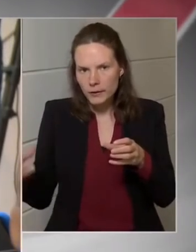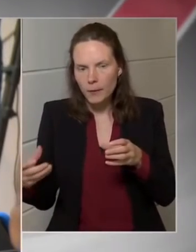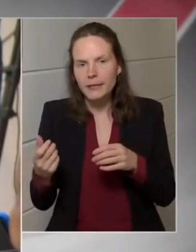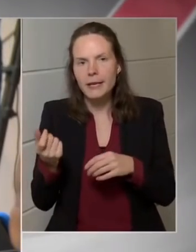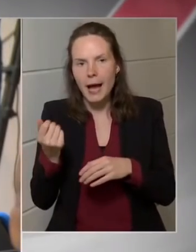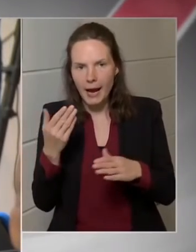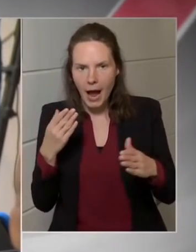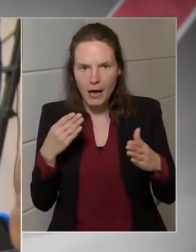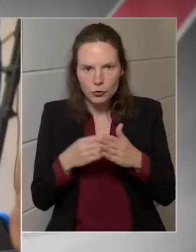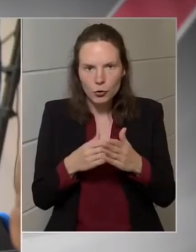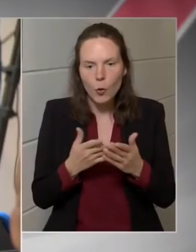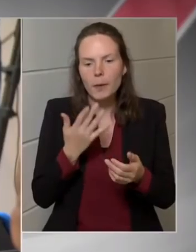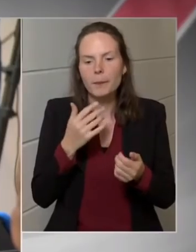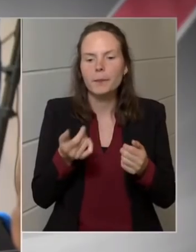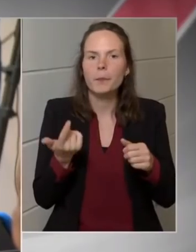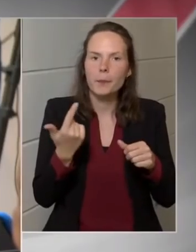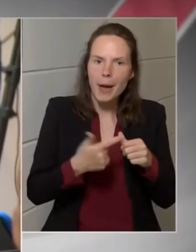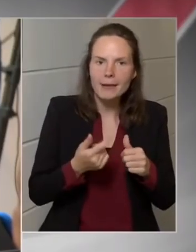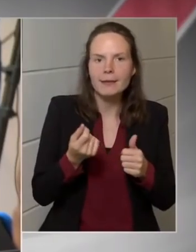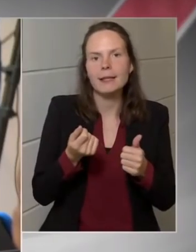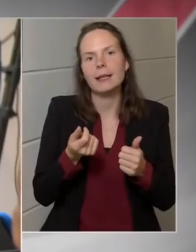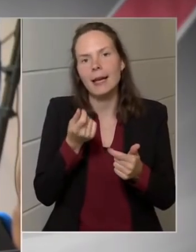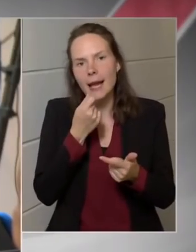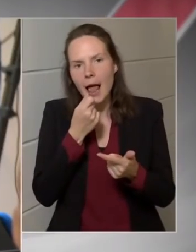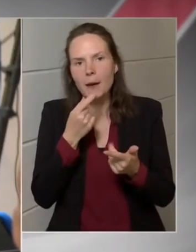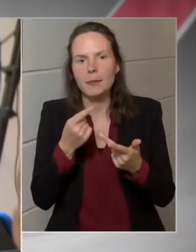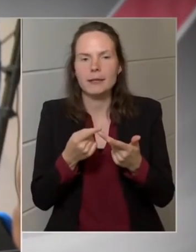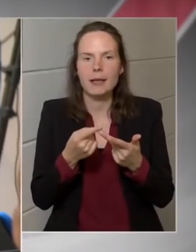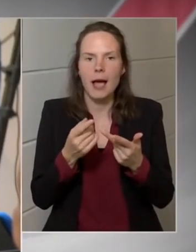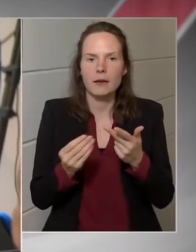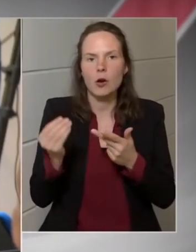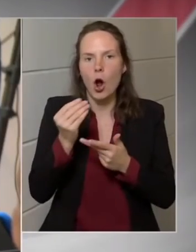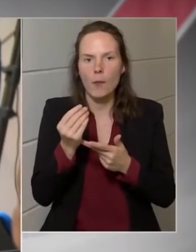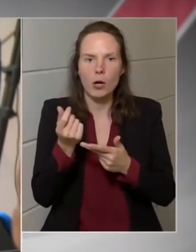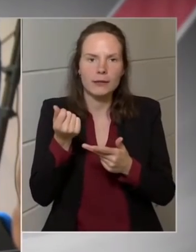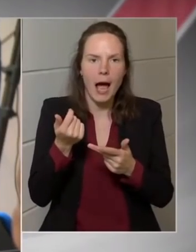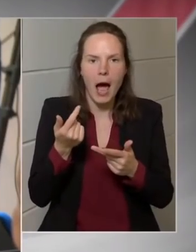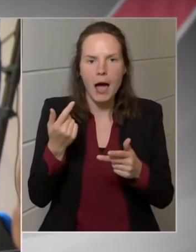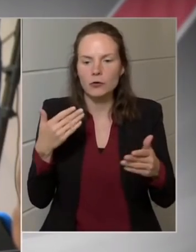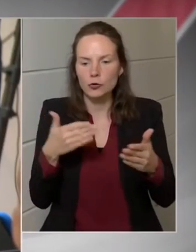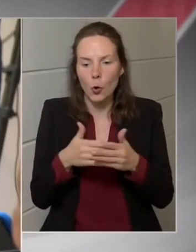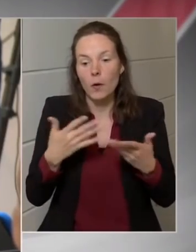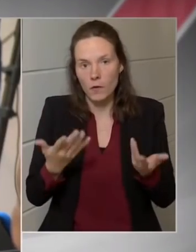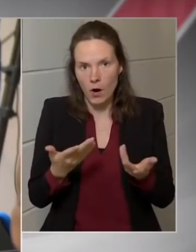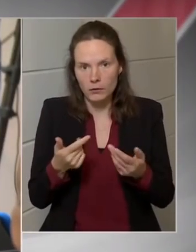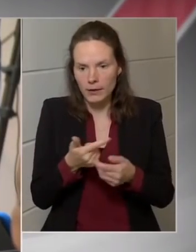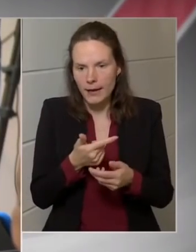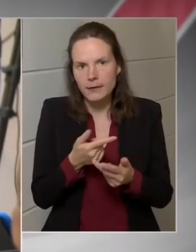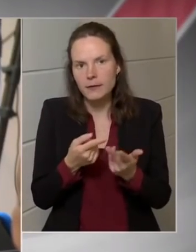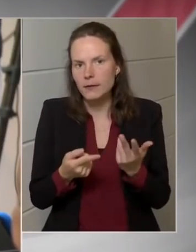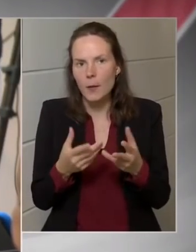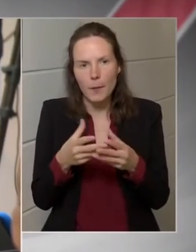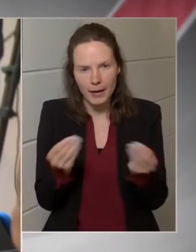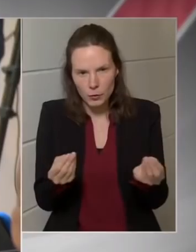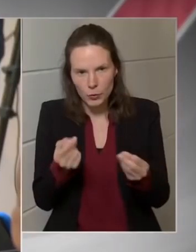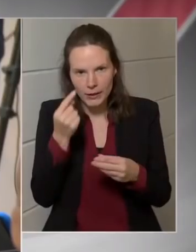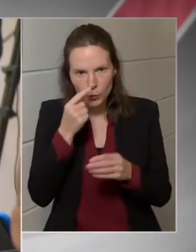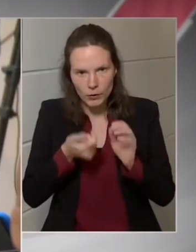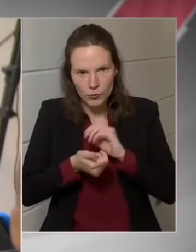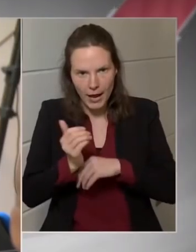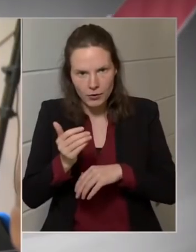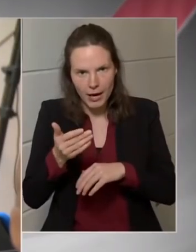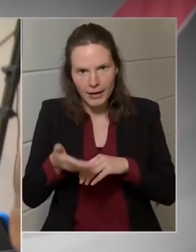dátumot, és ezáltal, hogy bevezetik, automatikusan meghosszabbítják-e az